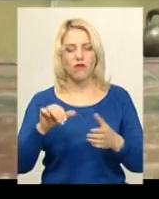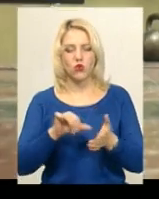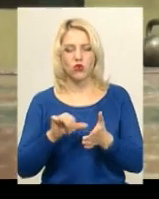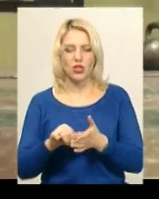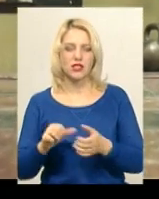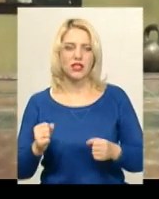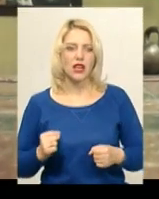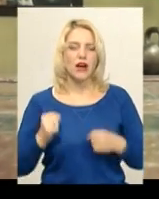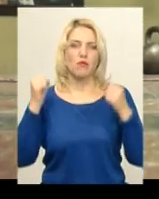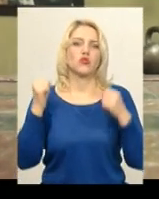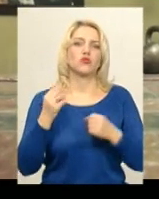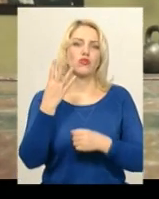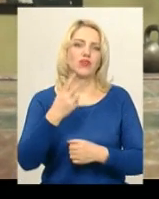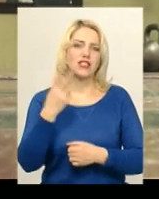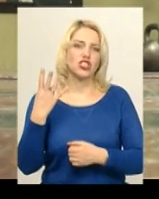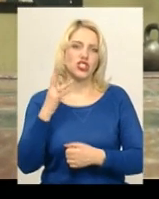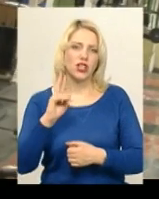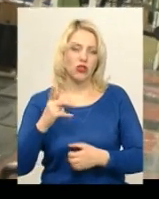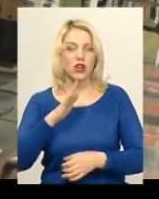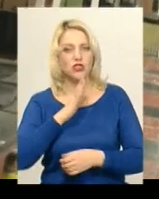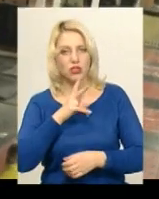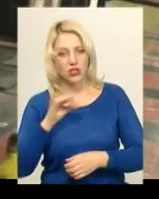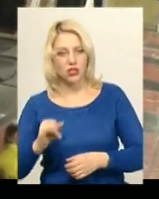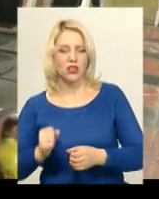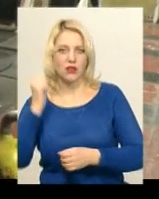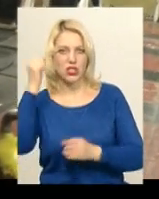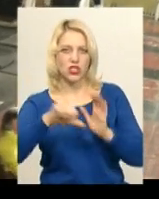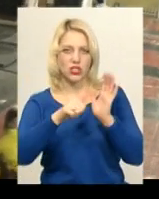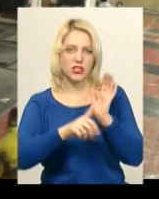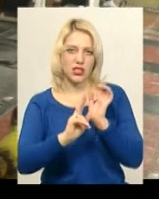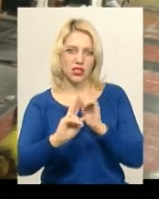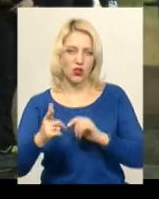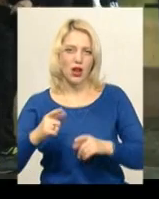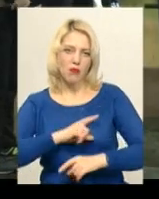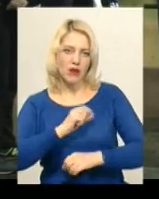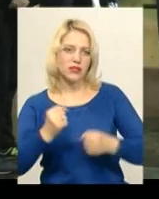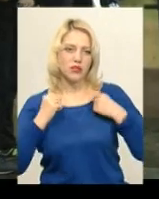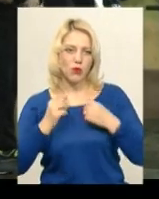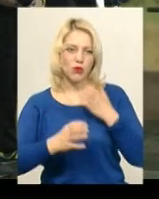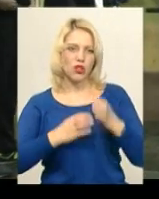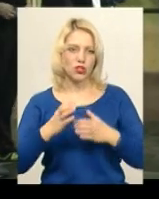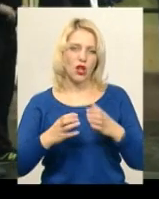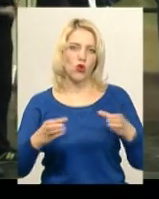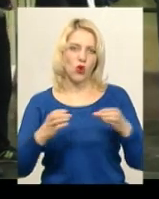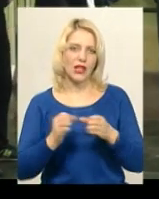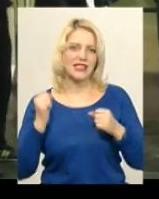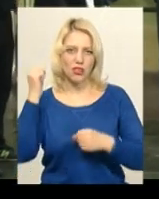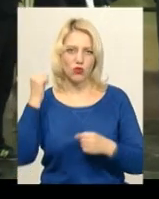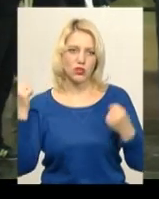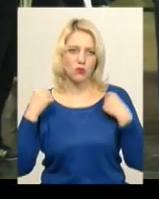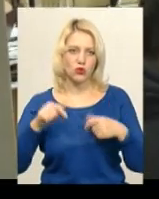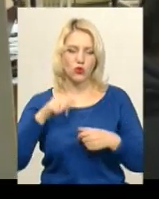поштовх гірями 24 кілограми. Жінки виконують ривок гірою 16 кілограмів. Майстер спорту міжнародного класу з гирівого спорту,